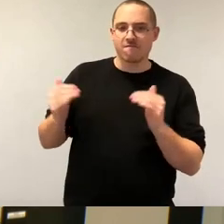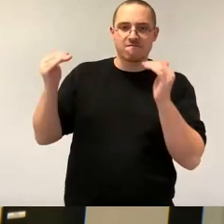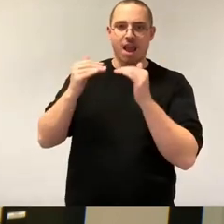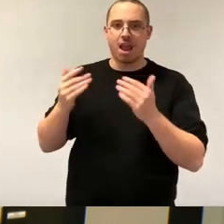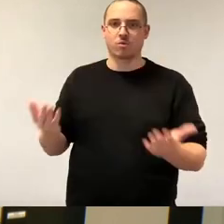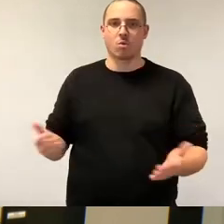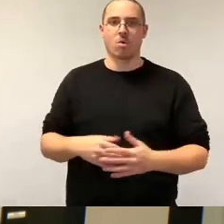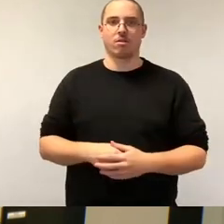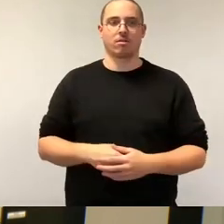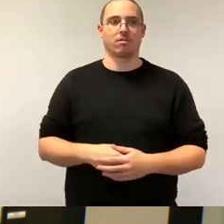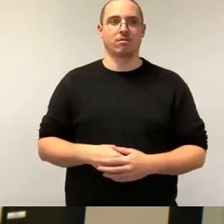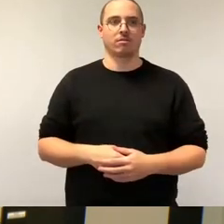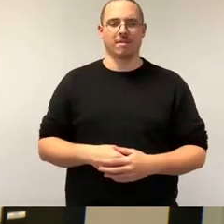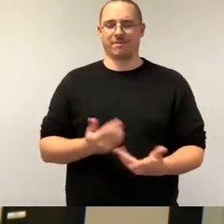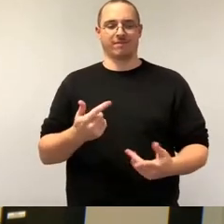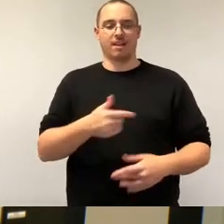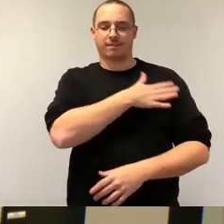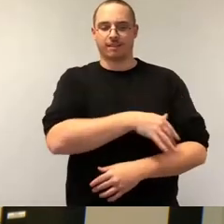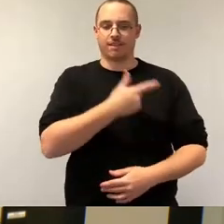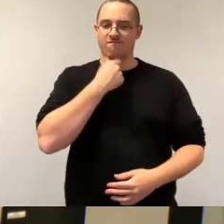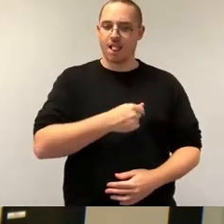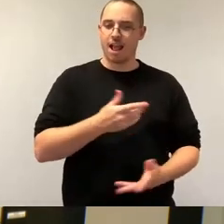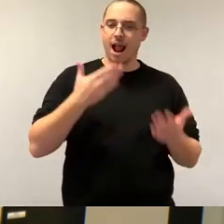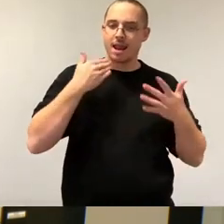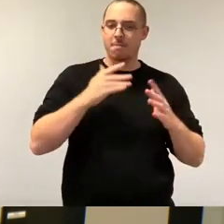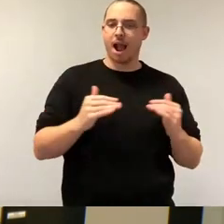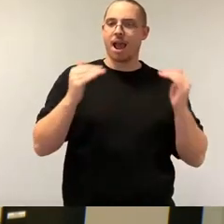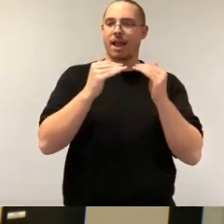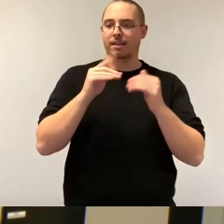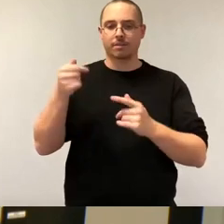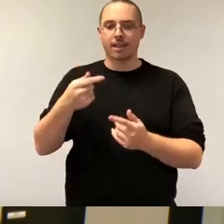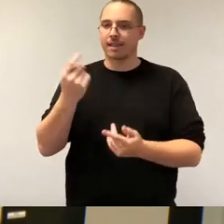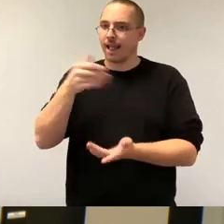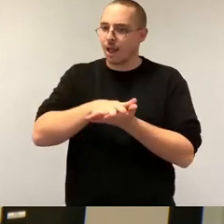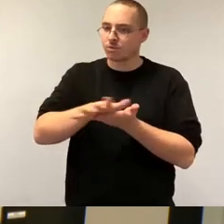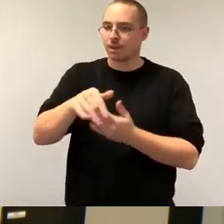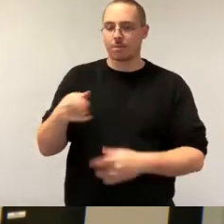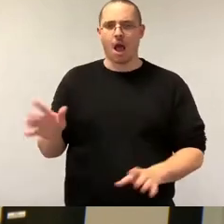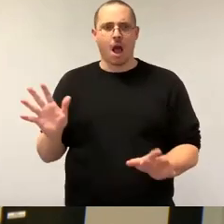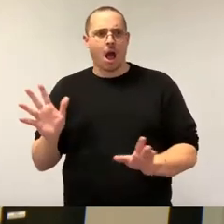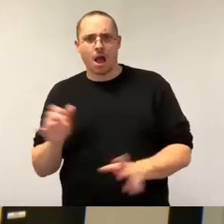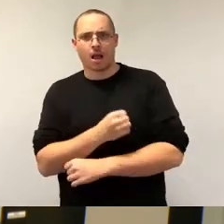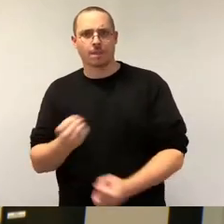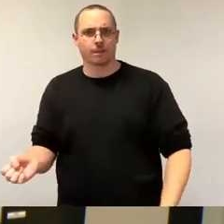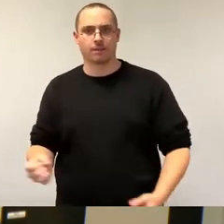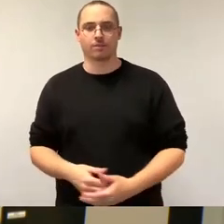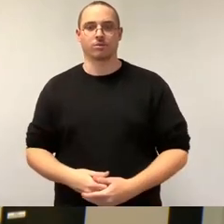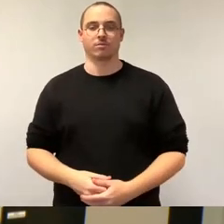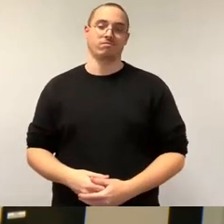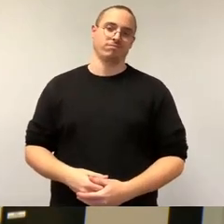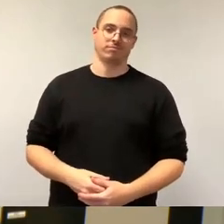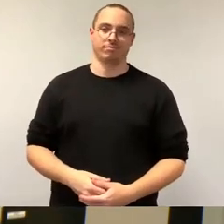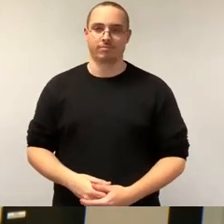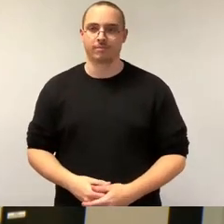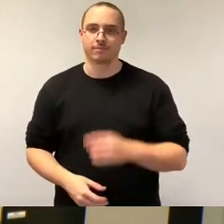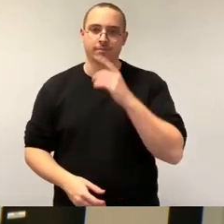klimagerecht sein, aber bei Geldausgeben ist man natürlich nicht generationengerecht. Da kann man meines Erachtens nicht hingehen und sagen, über die Verhältnisse